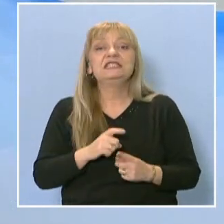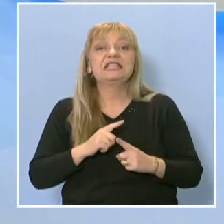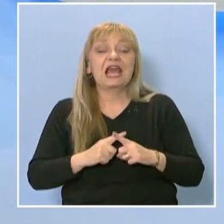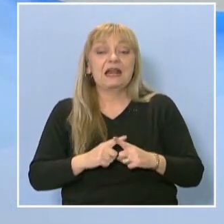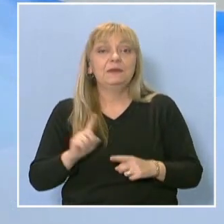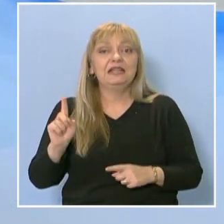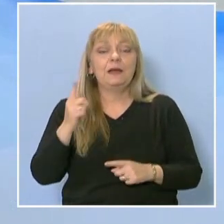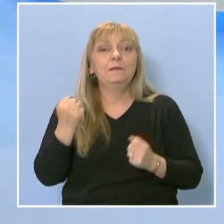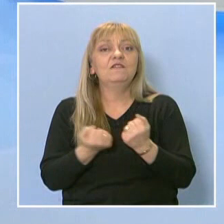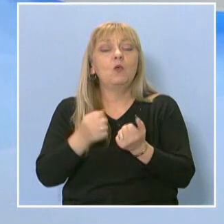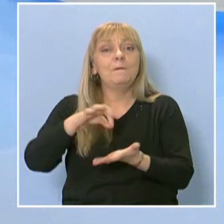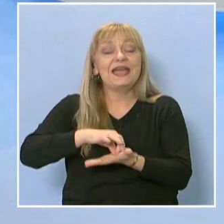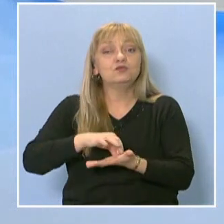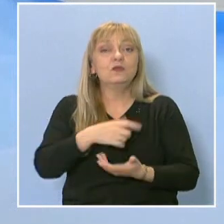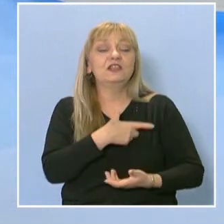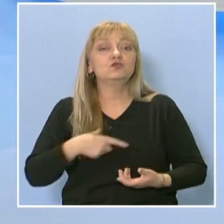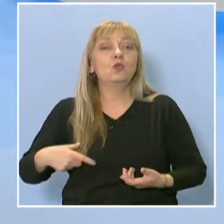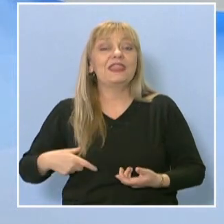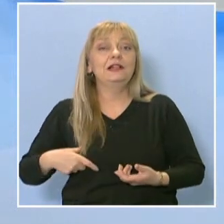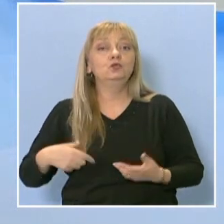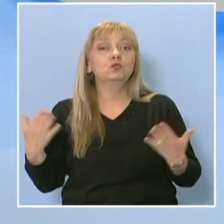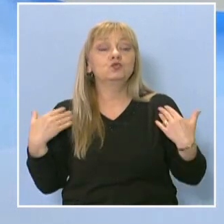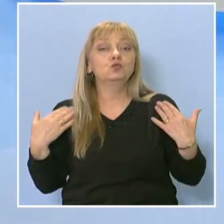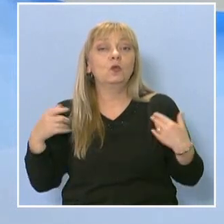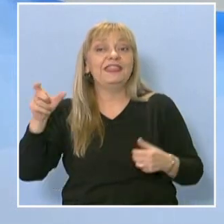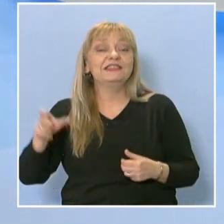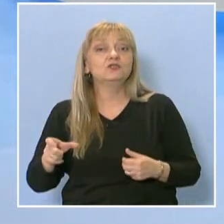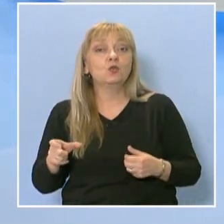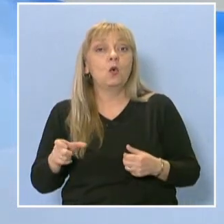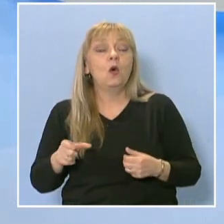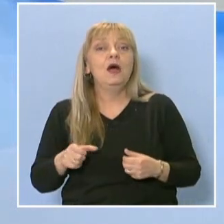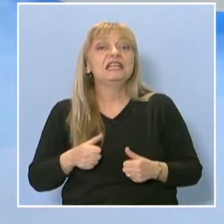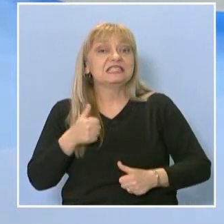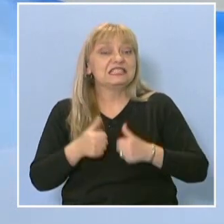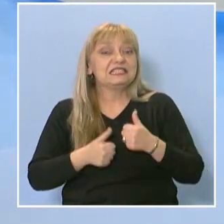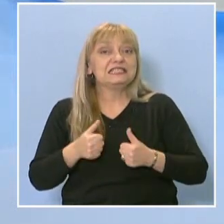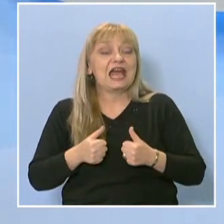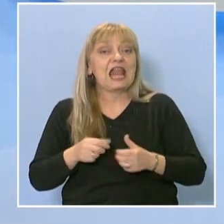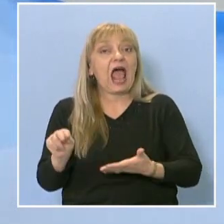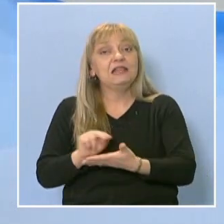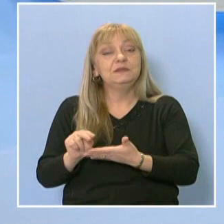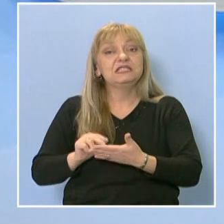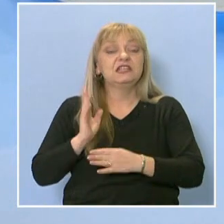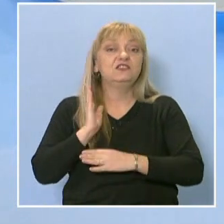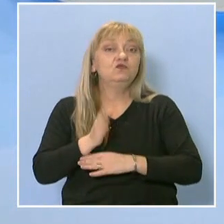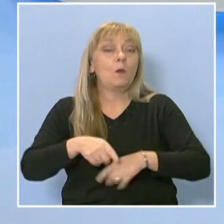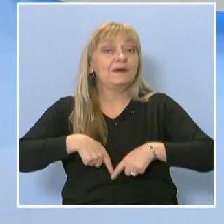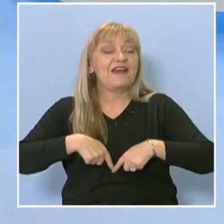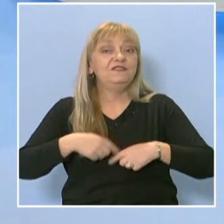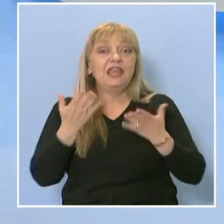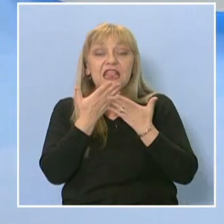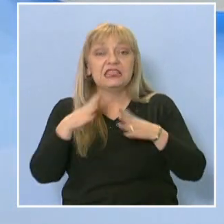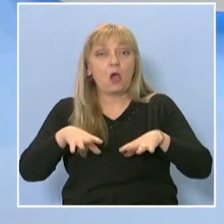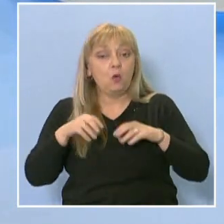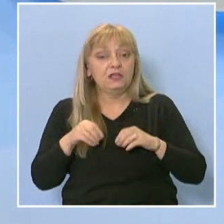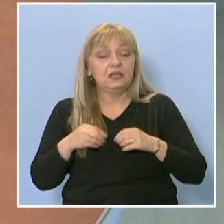националното студентско състезание по административно-правни науки, което се проведе през януари в Върховния административен съд.